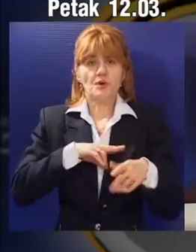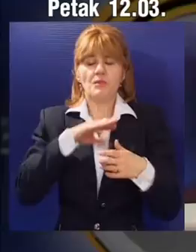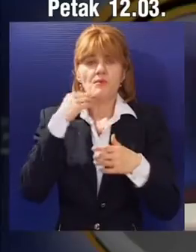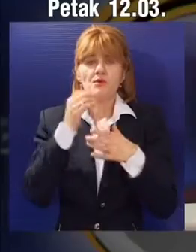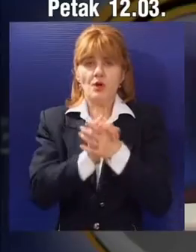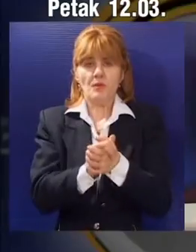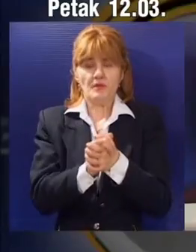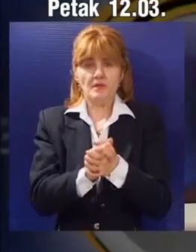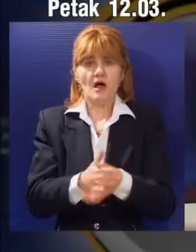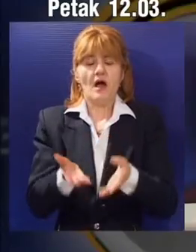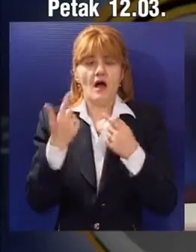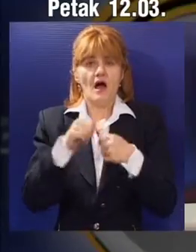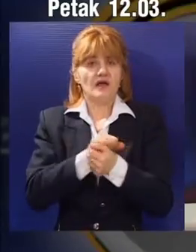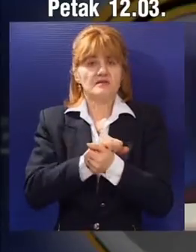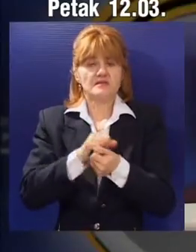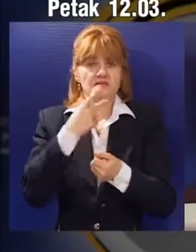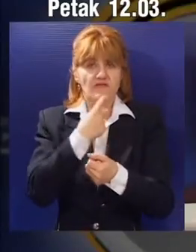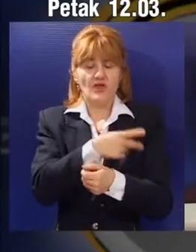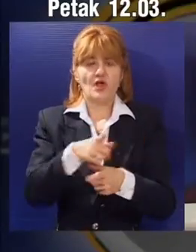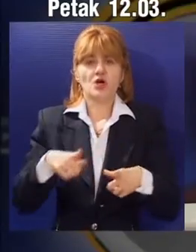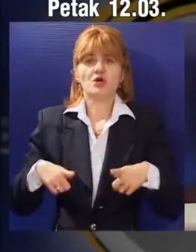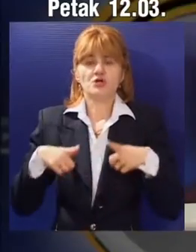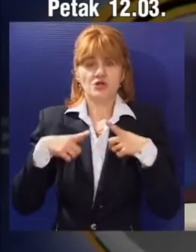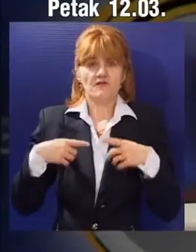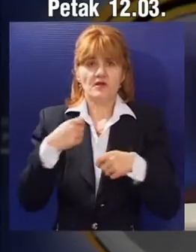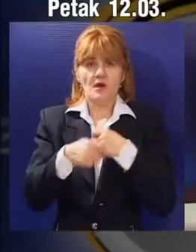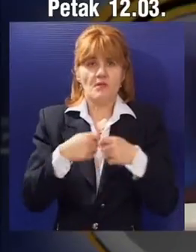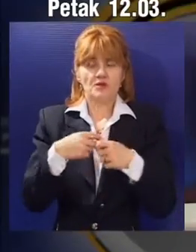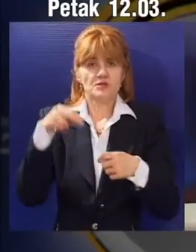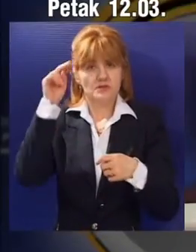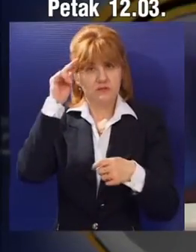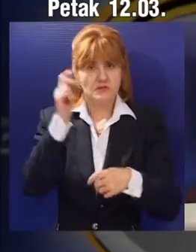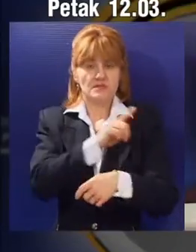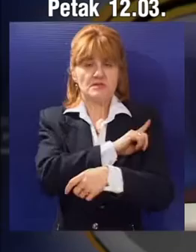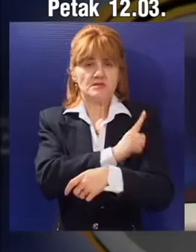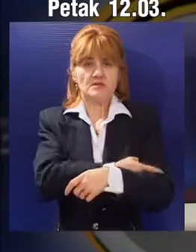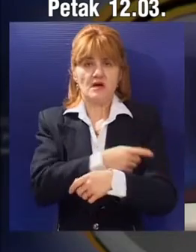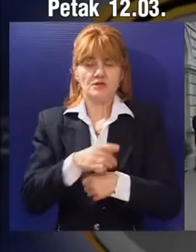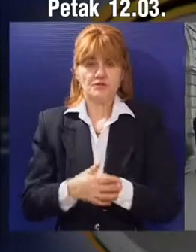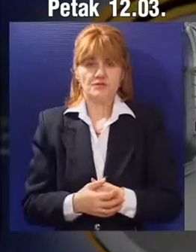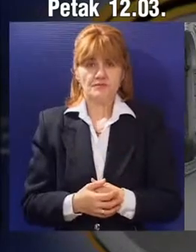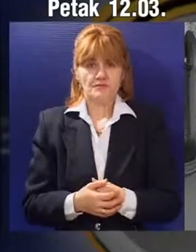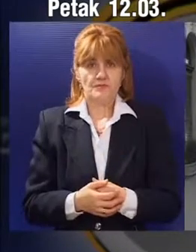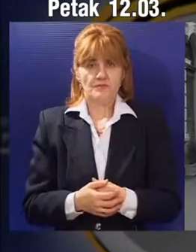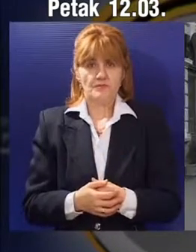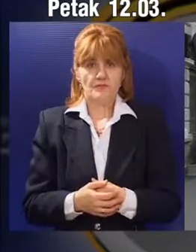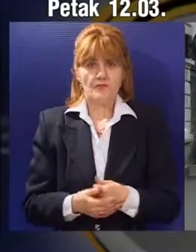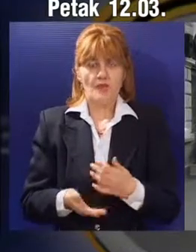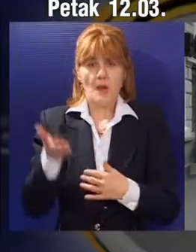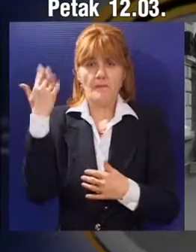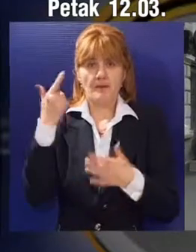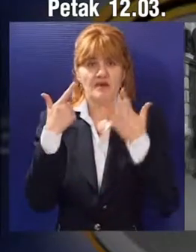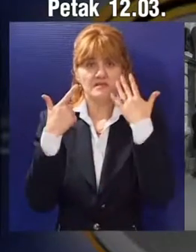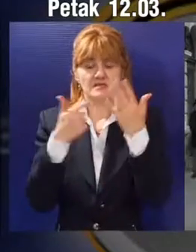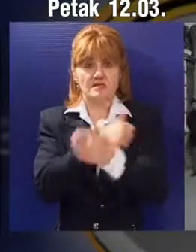političke partnere i saradnike, a na sve njih život i delo i dan danas ostavljaju snažan utisak. Pre